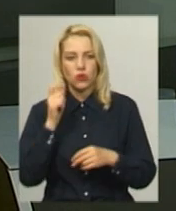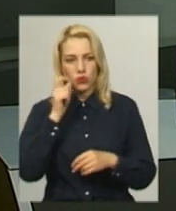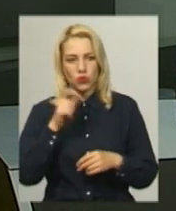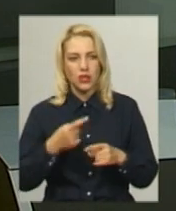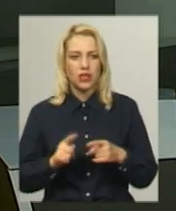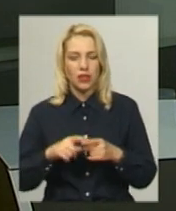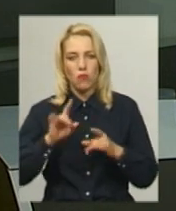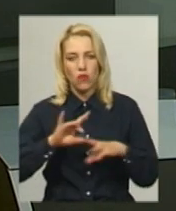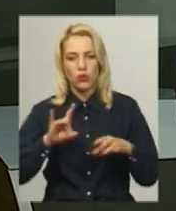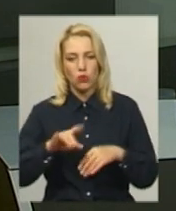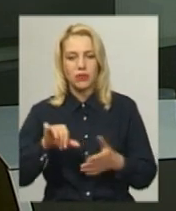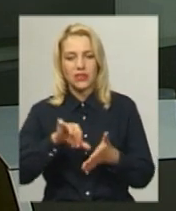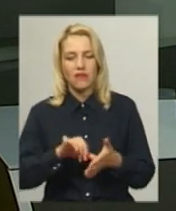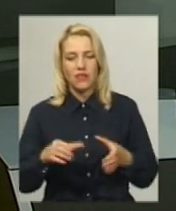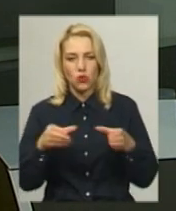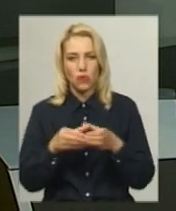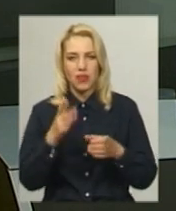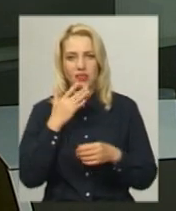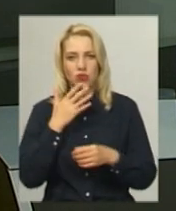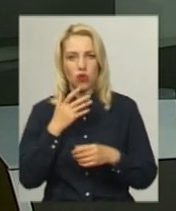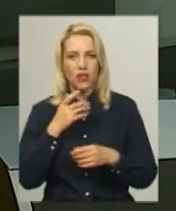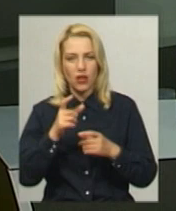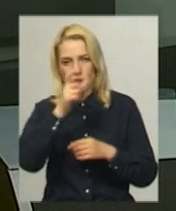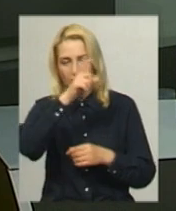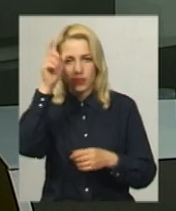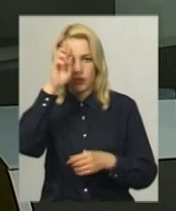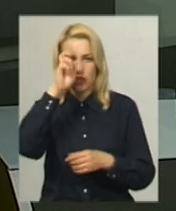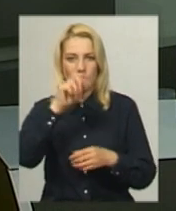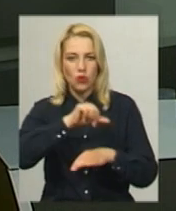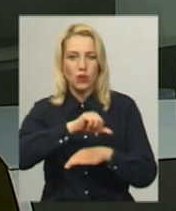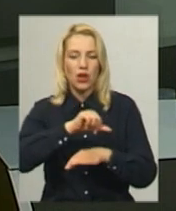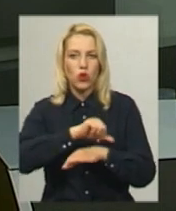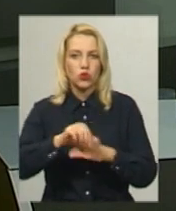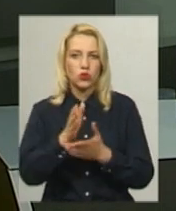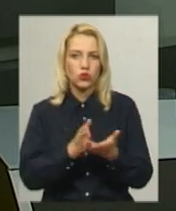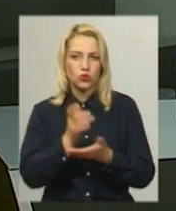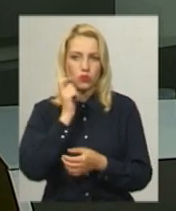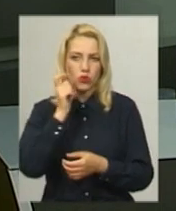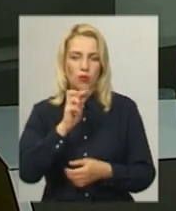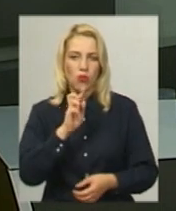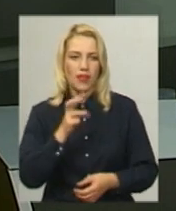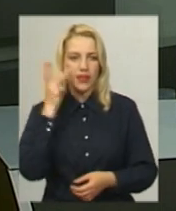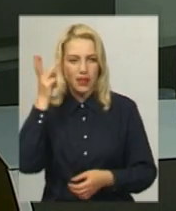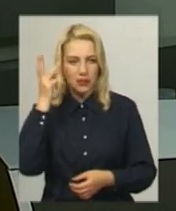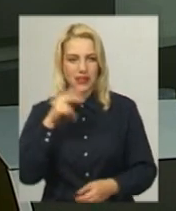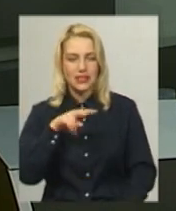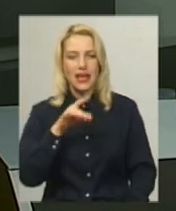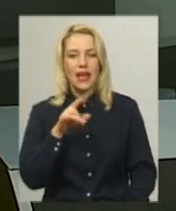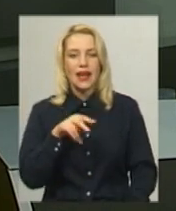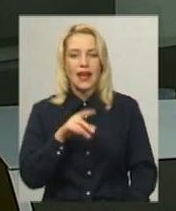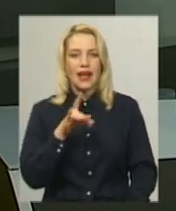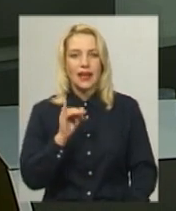повідомив представник команди Національної академії Державної прикордонної служби України імені Богдана Хмельницького Леонід Рибак.